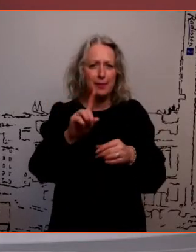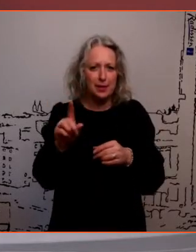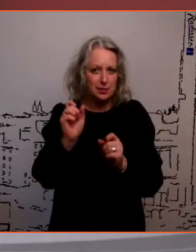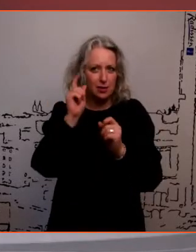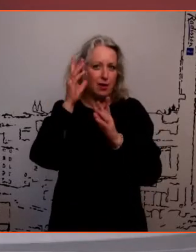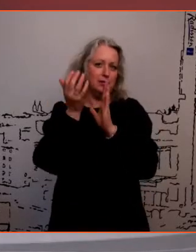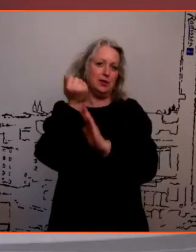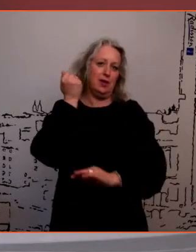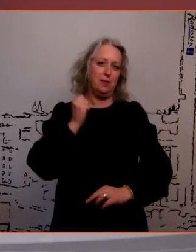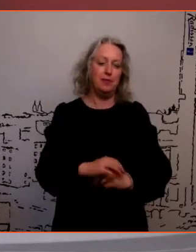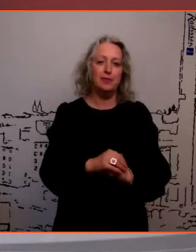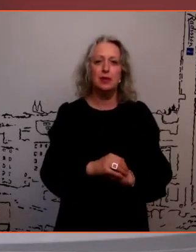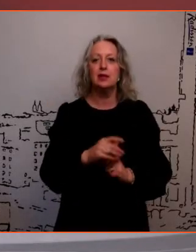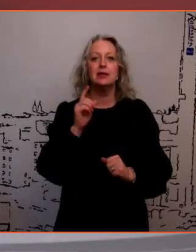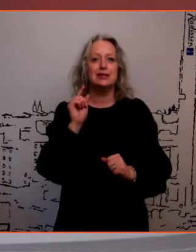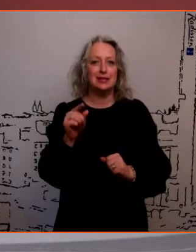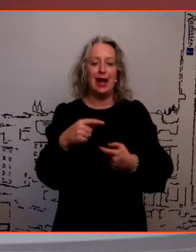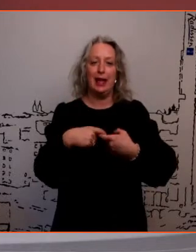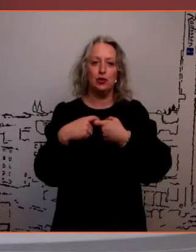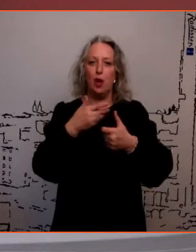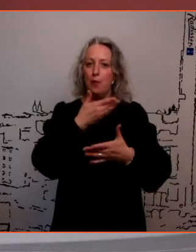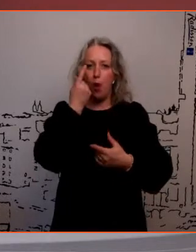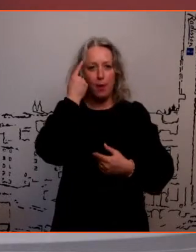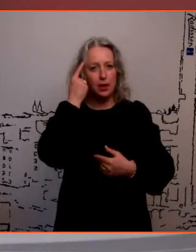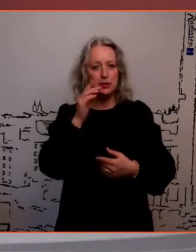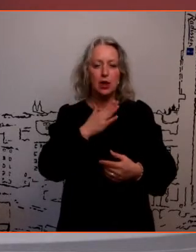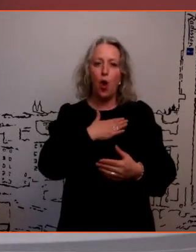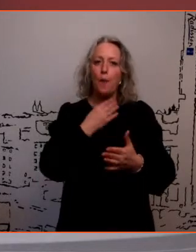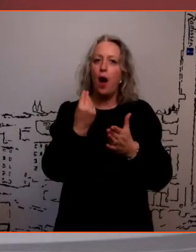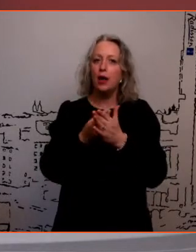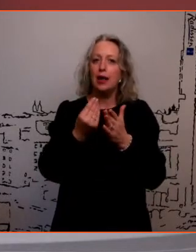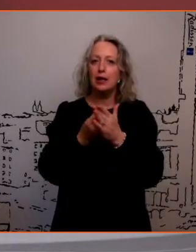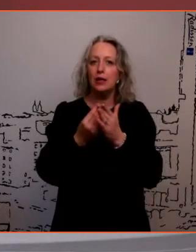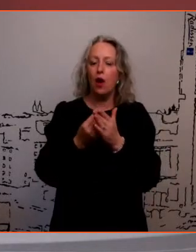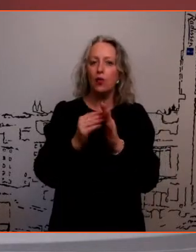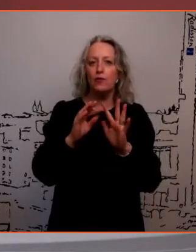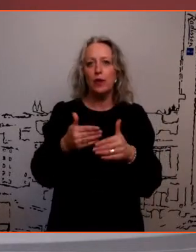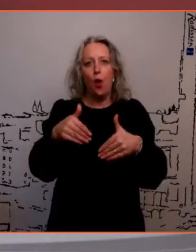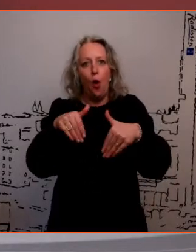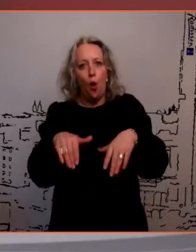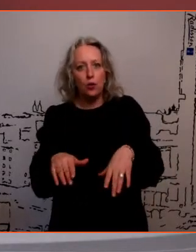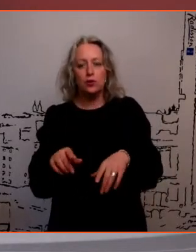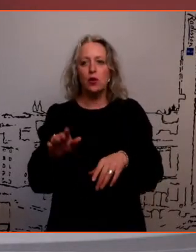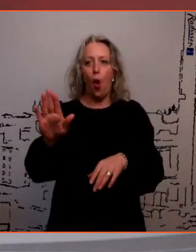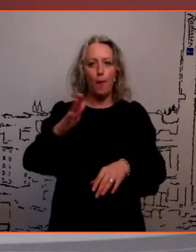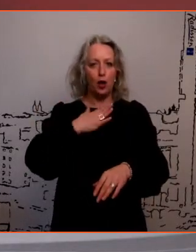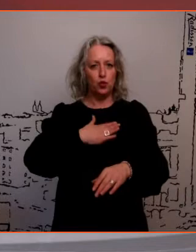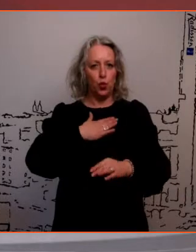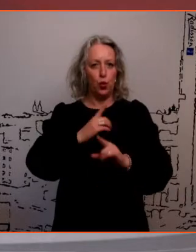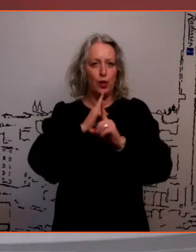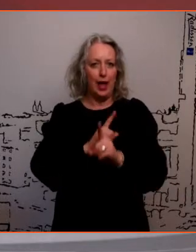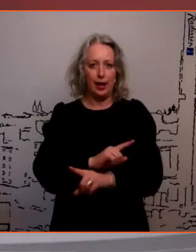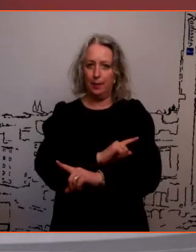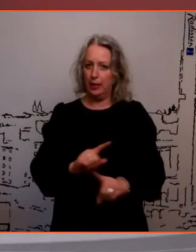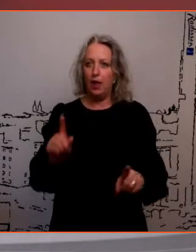Et sellega seoses ei ole väga mõistlik panna enda hinnangud või otsuseid selle peale, mis tujus keegi pärasega on, arvab mingi ameti